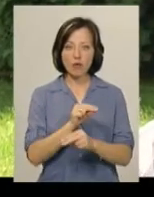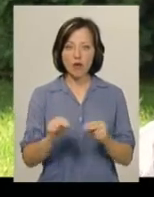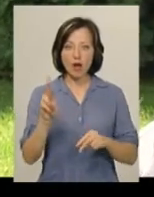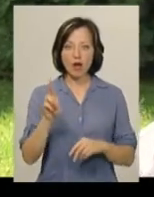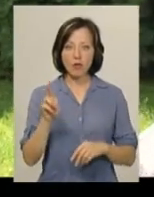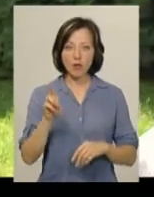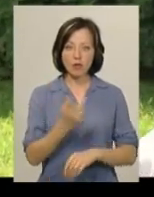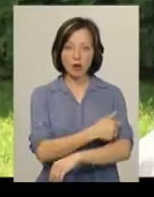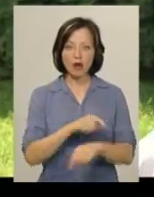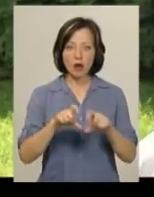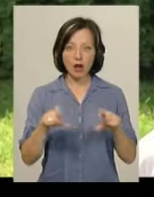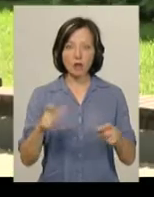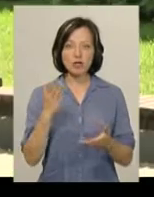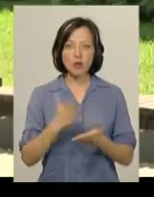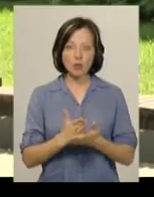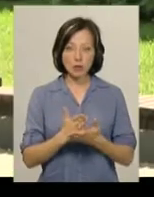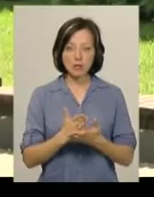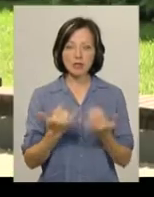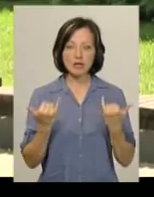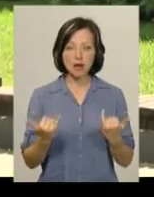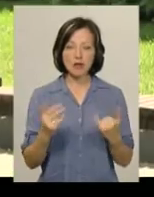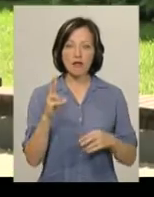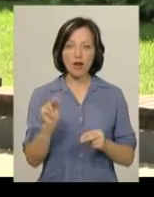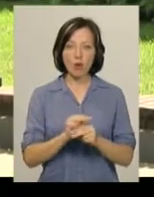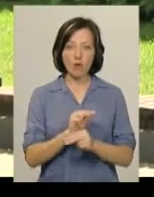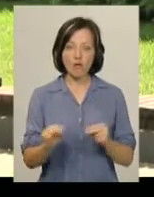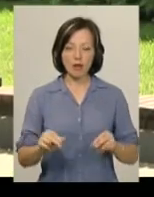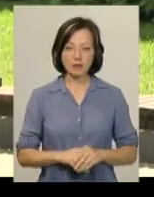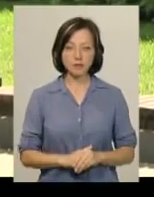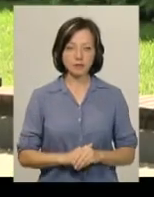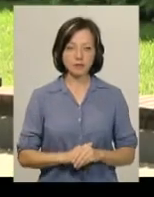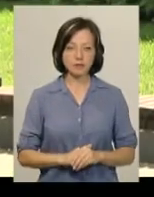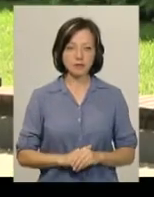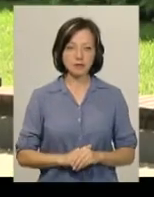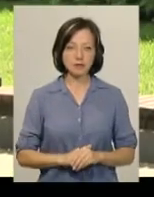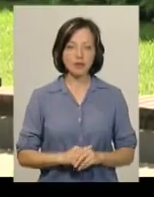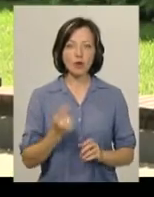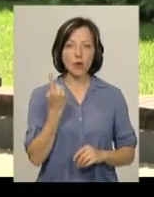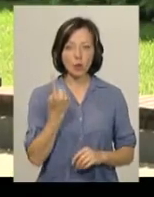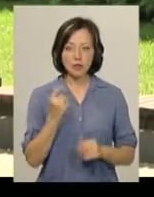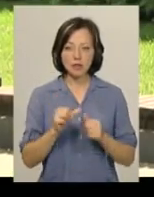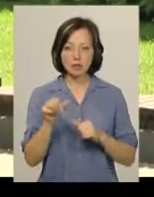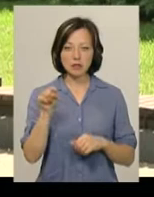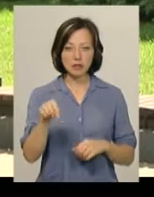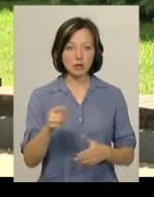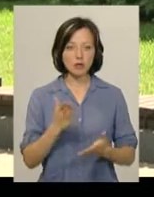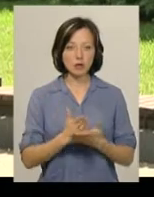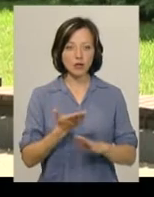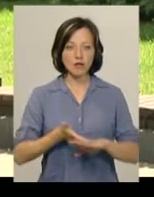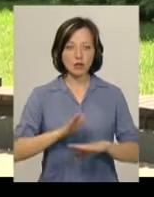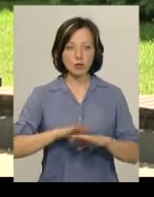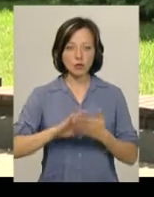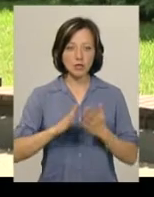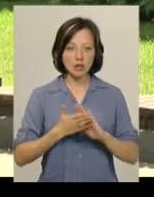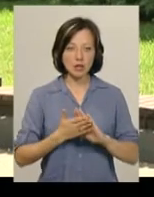Ярмолинецьку лікарню, знаходяться зараз на лікуванні. Один із них знаходиться в важкому